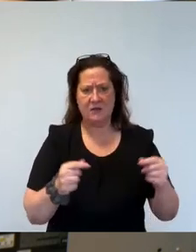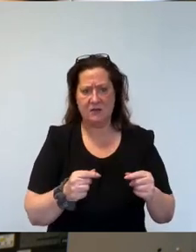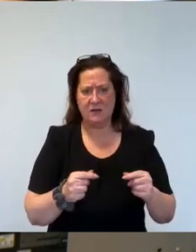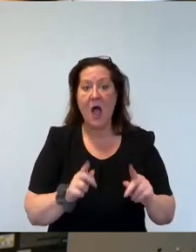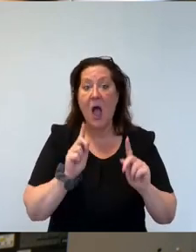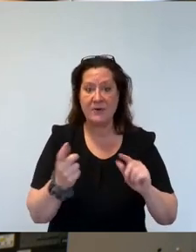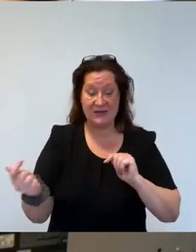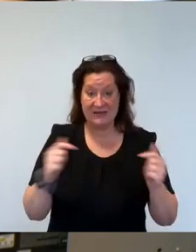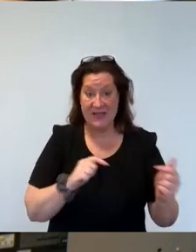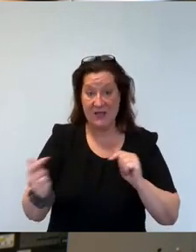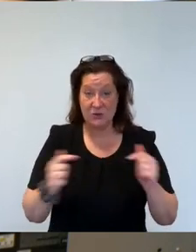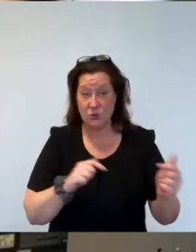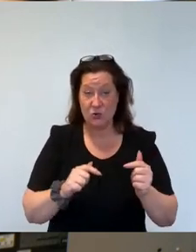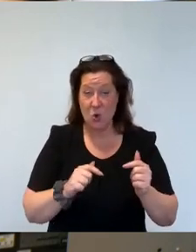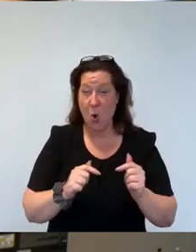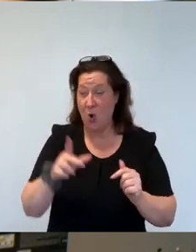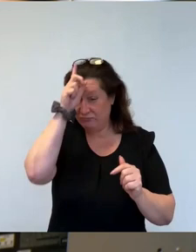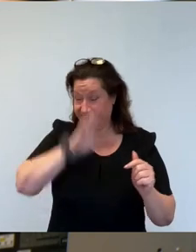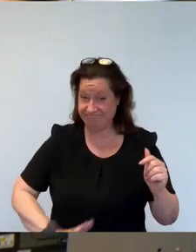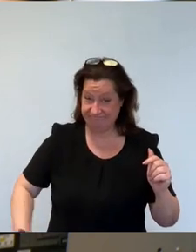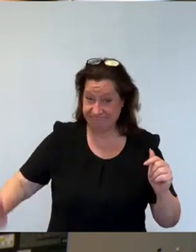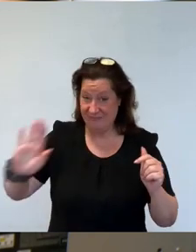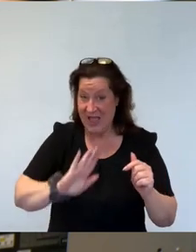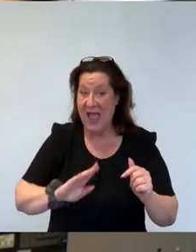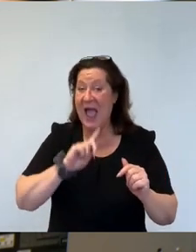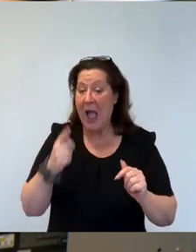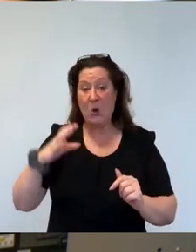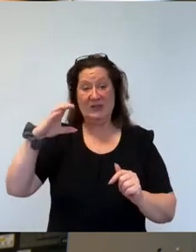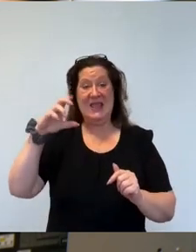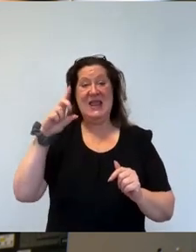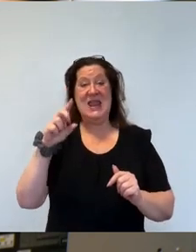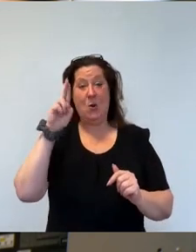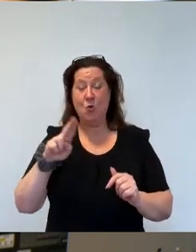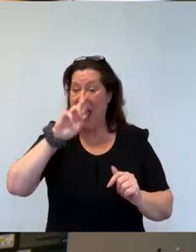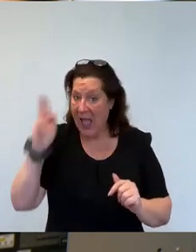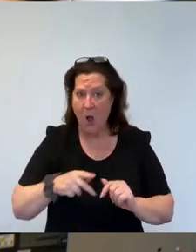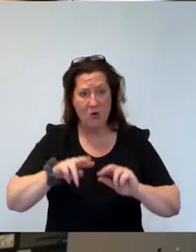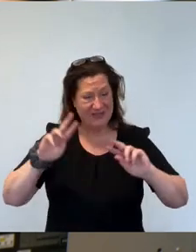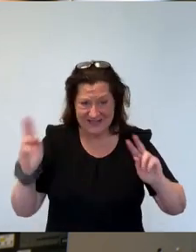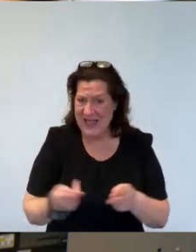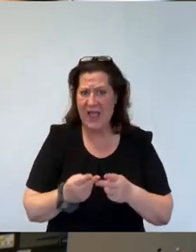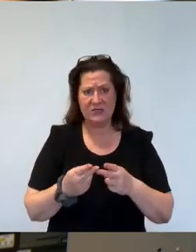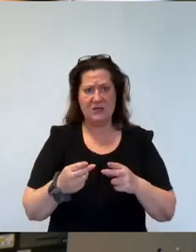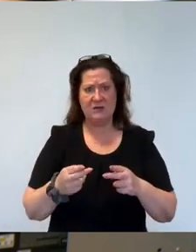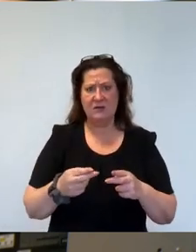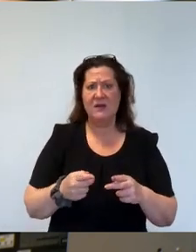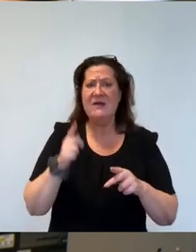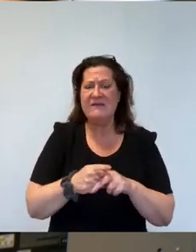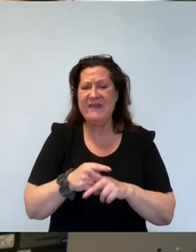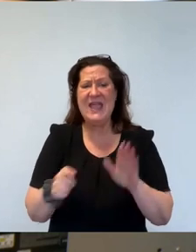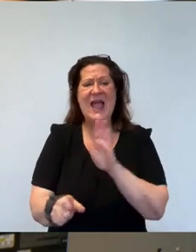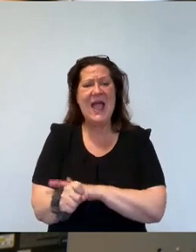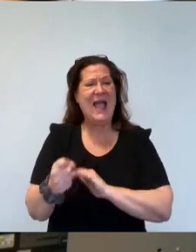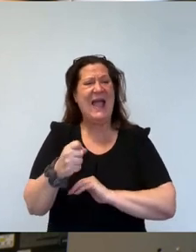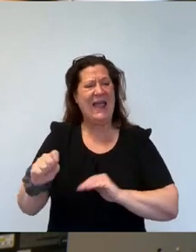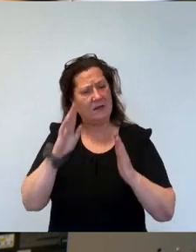bundesweit geführt wird und insbesondere auch von Ihnen, von der CDU hier massiv befeuert wird, die schürt nur rechte Narrative. Rechte